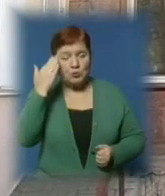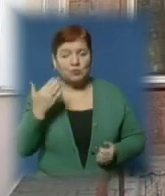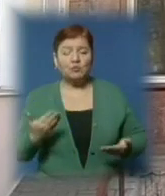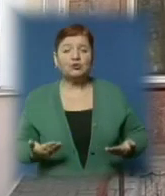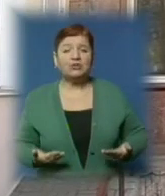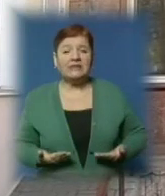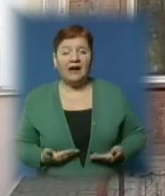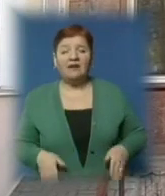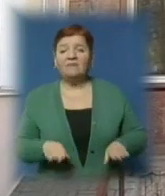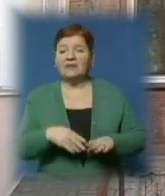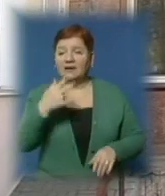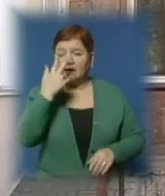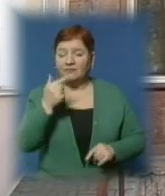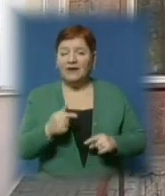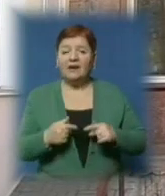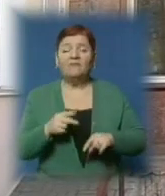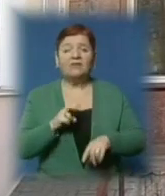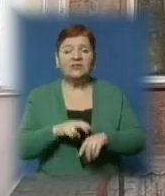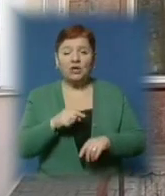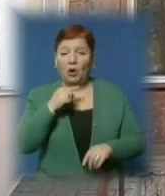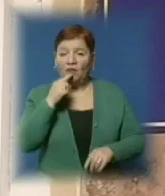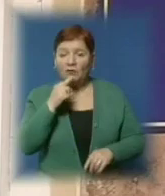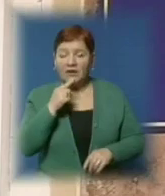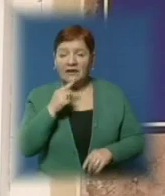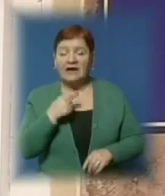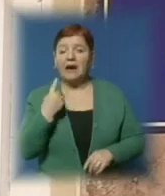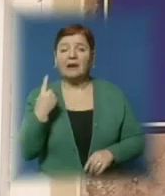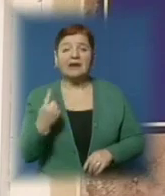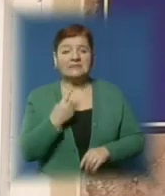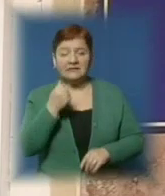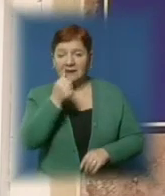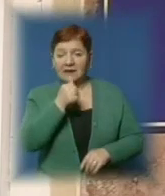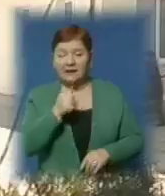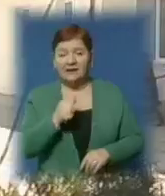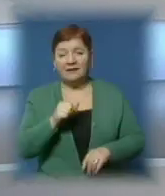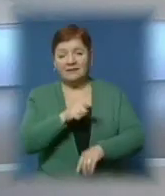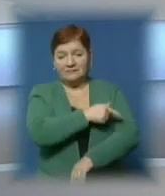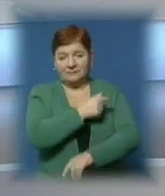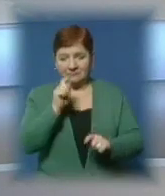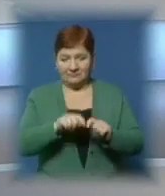утриманням від шкідливих звичок, лікарі наполегливо радять принаймні раз на рік проходити медогляд.